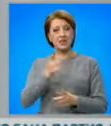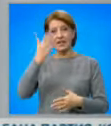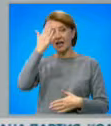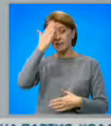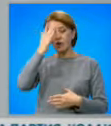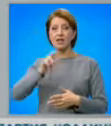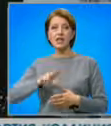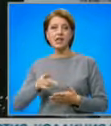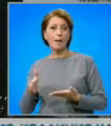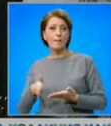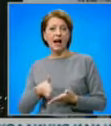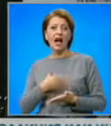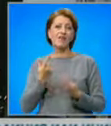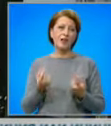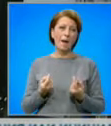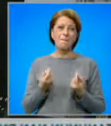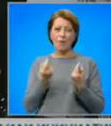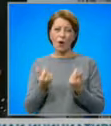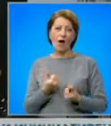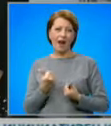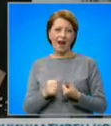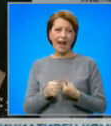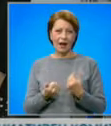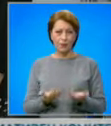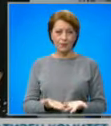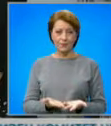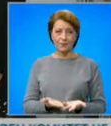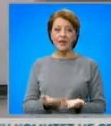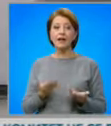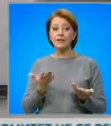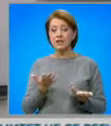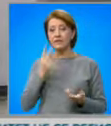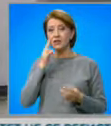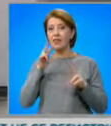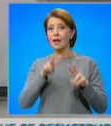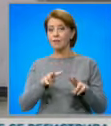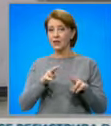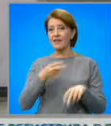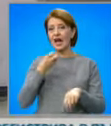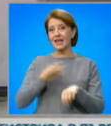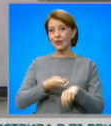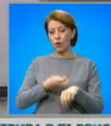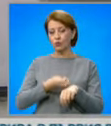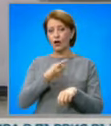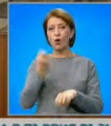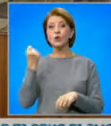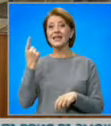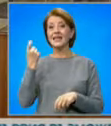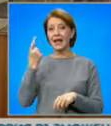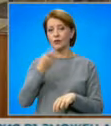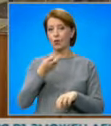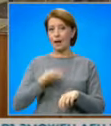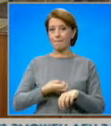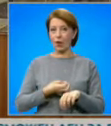прекарват заболяването леко. Не стигат дори до болница. Такива са наблюденията и на доктор Иван Гайдаров, директор на болницата. До този